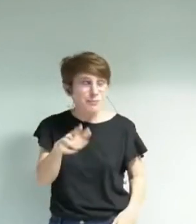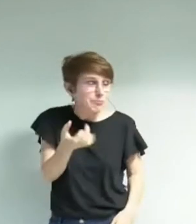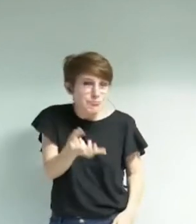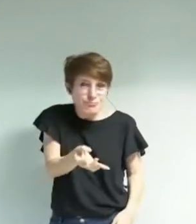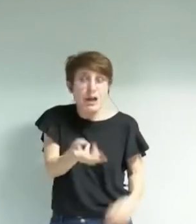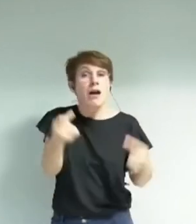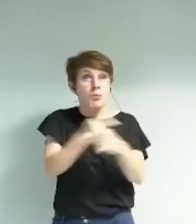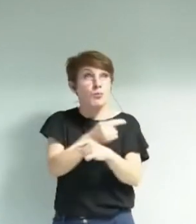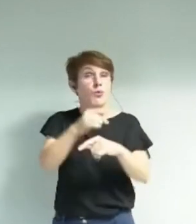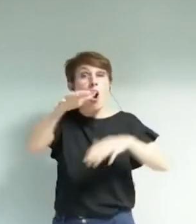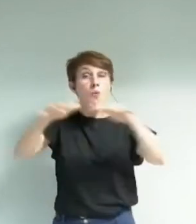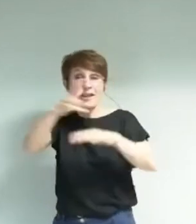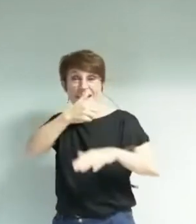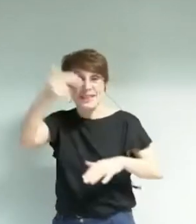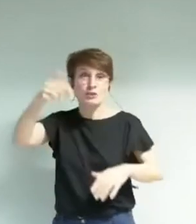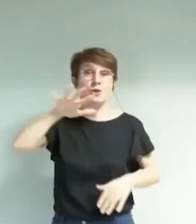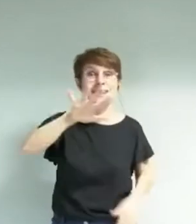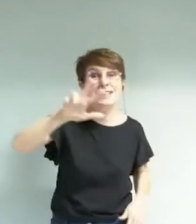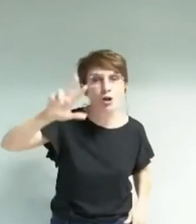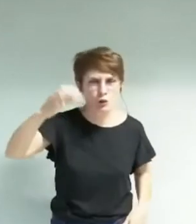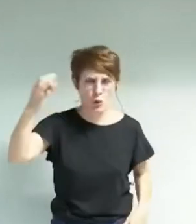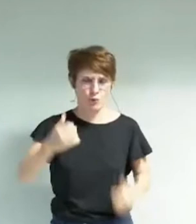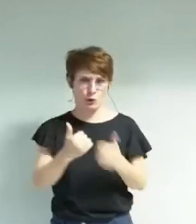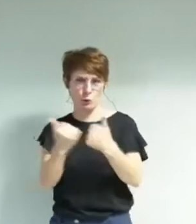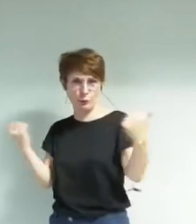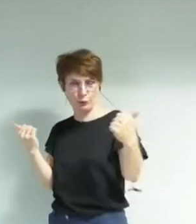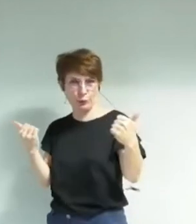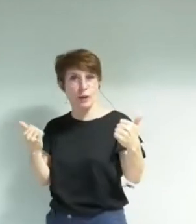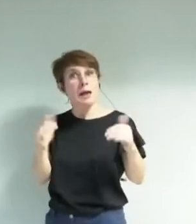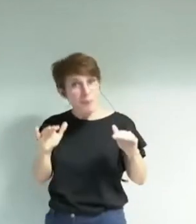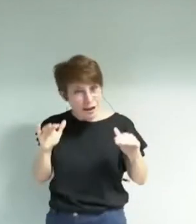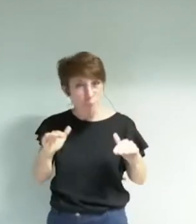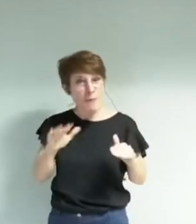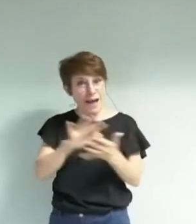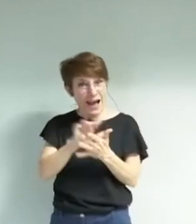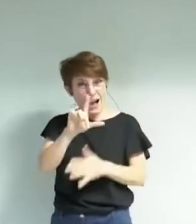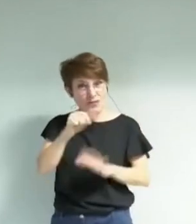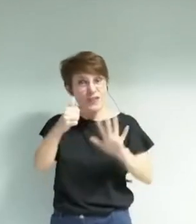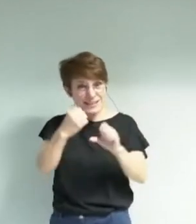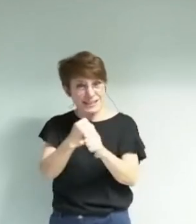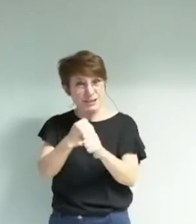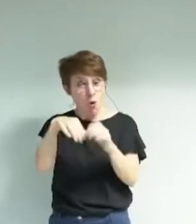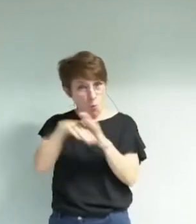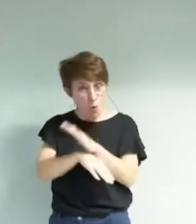53%. Pourtant, les bibliothèques étaient gratuites pour les moins de 26 ans depuis 2015.